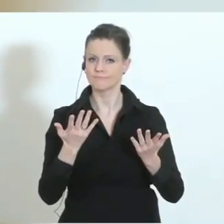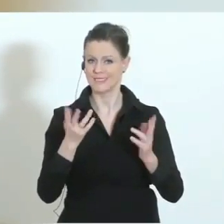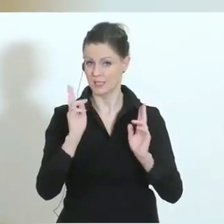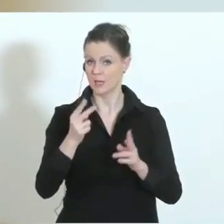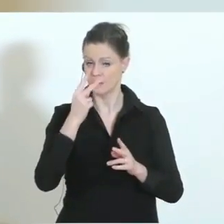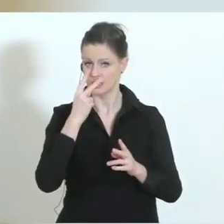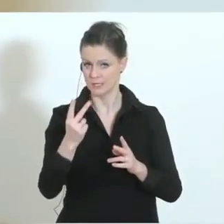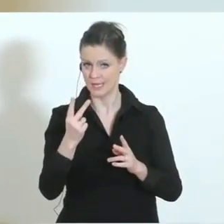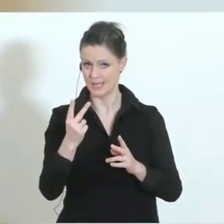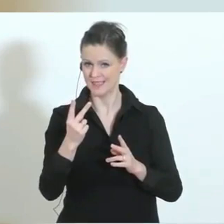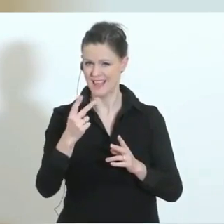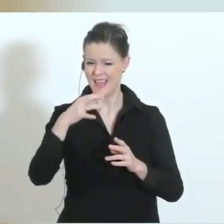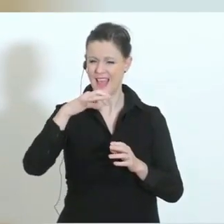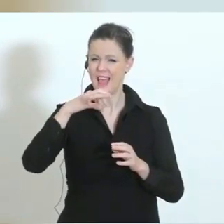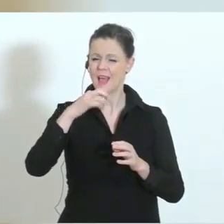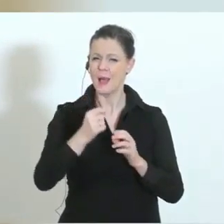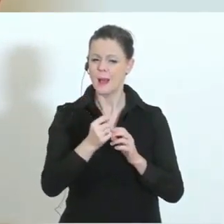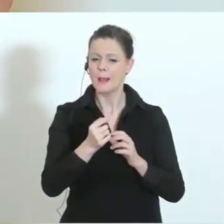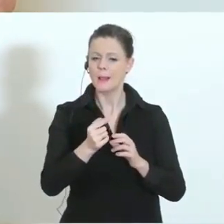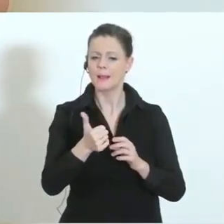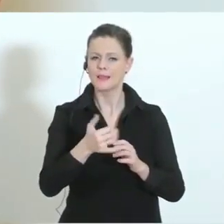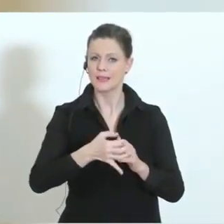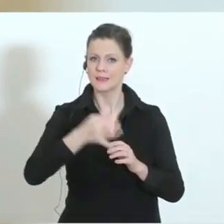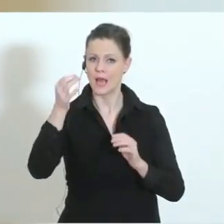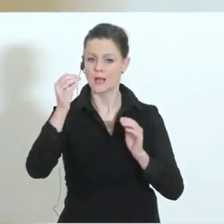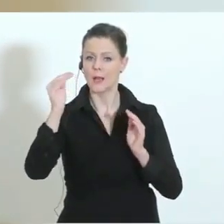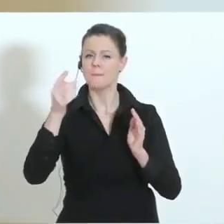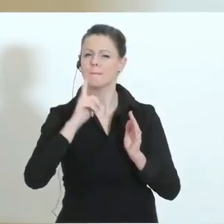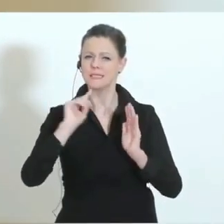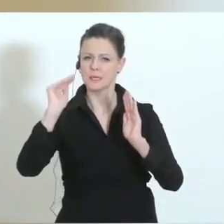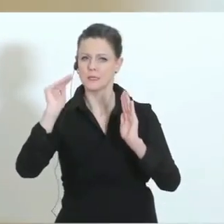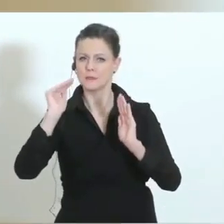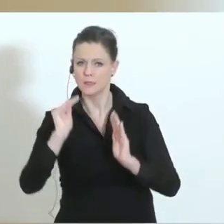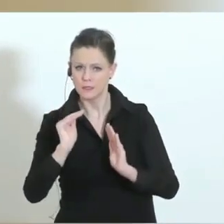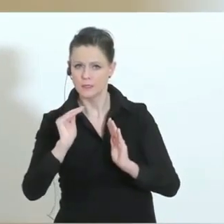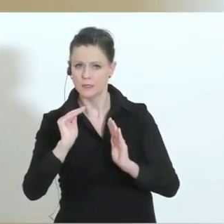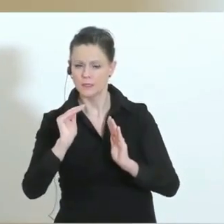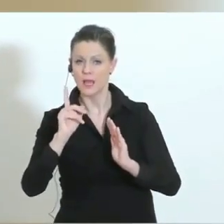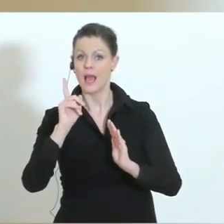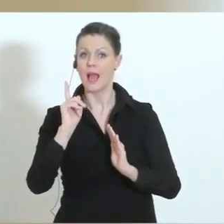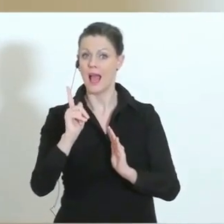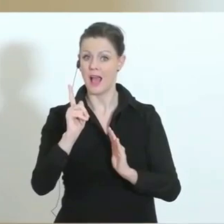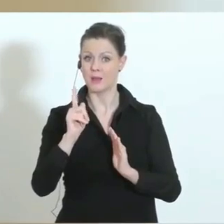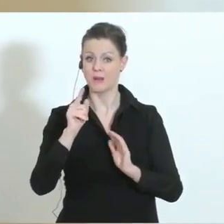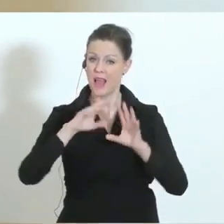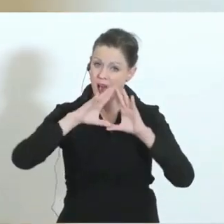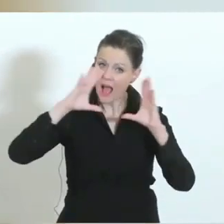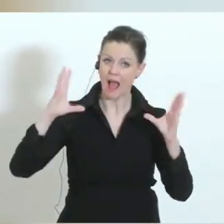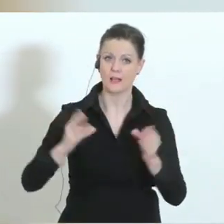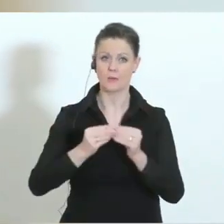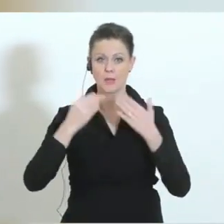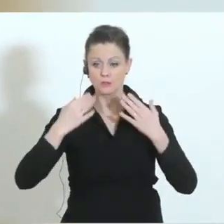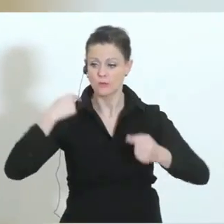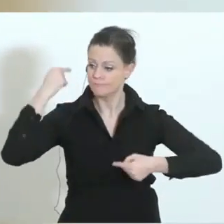es gibt an einzelnen Tagen durchaus bereits Reduktionen, aber das ist noch kein genereller Trend.